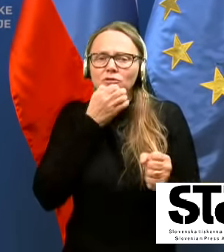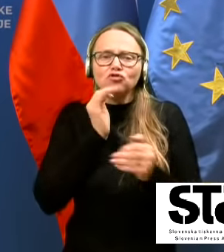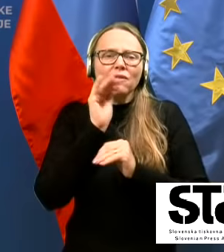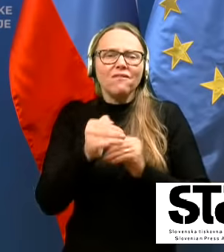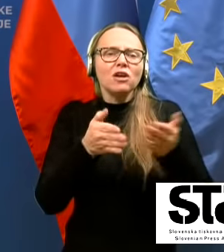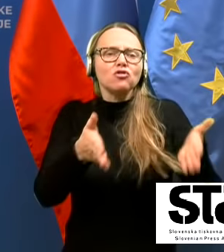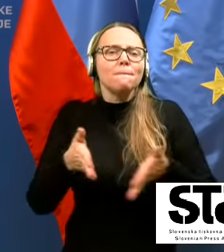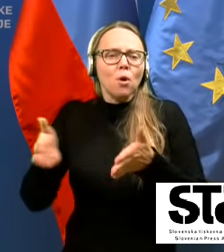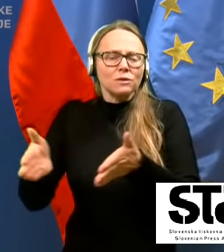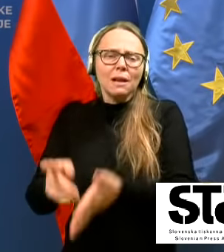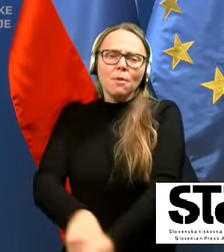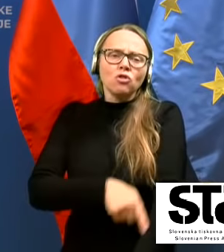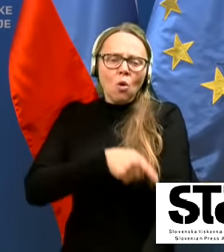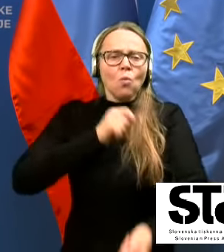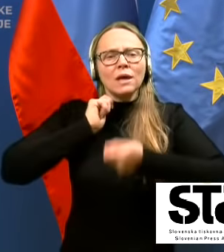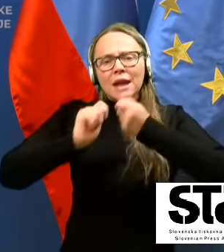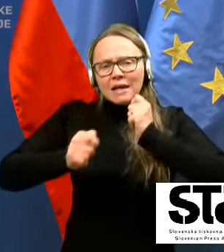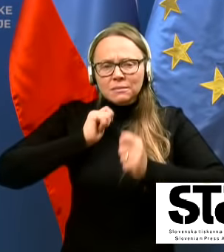Hvala.